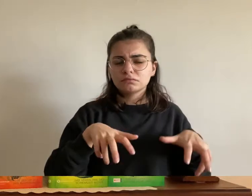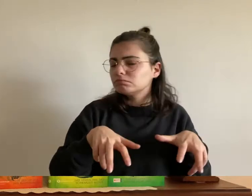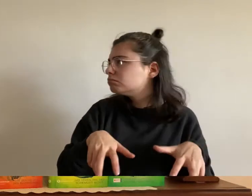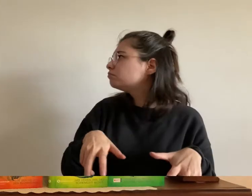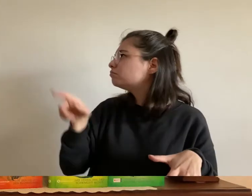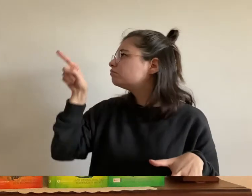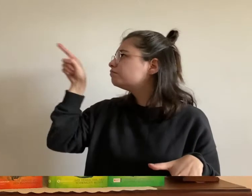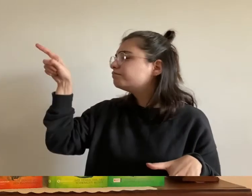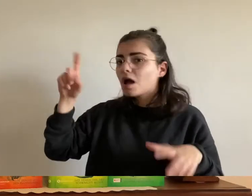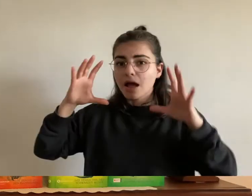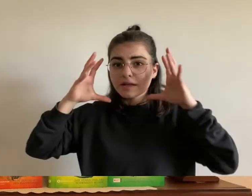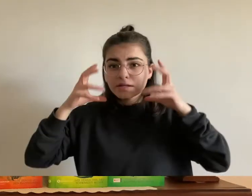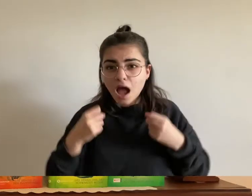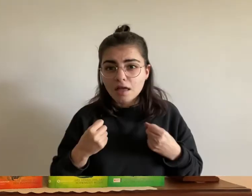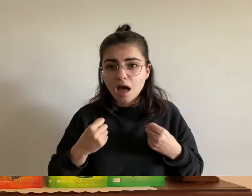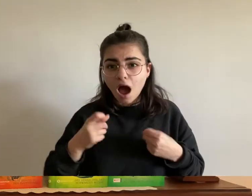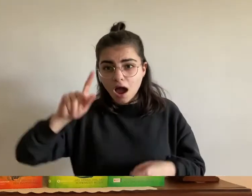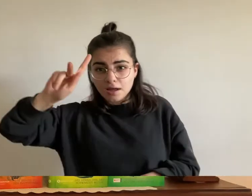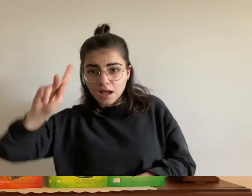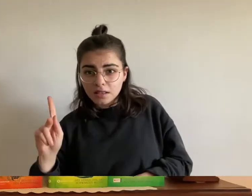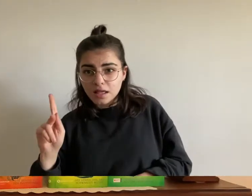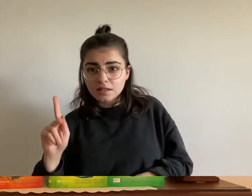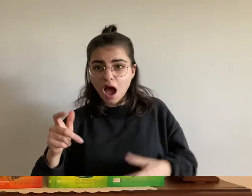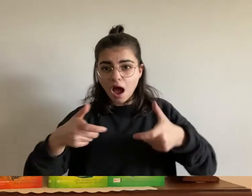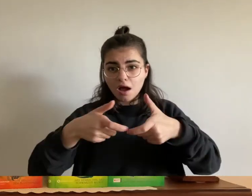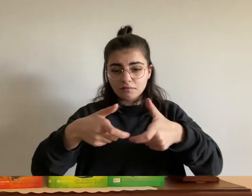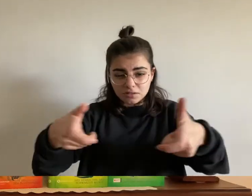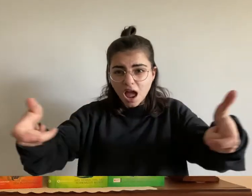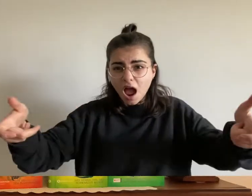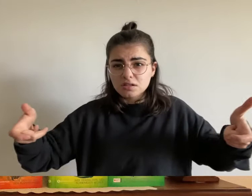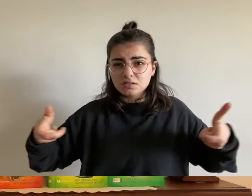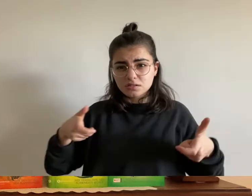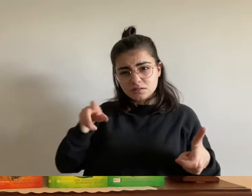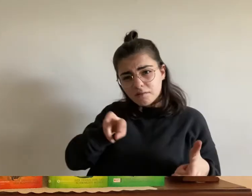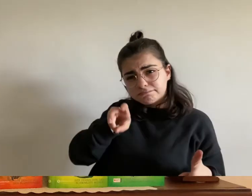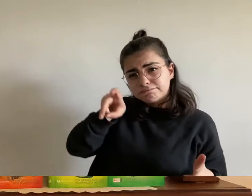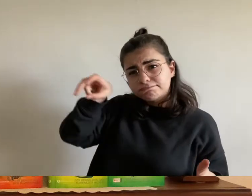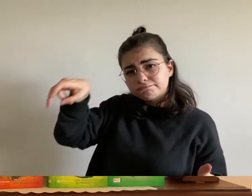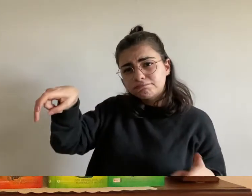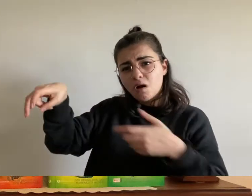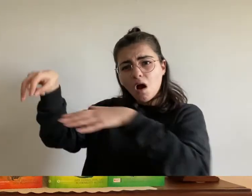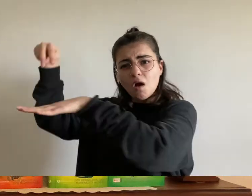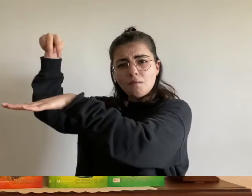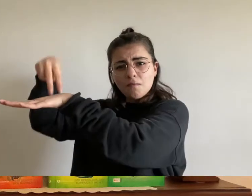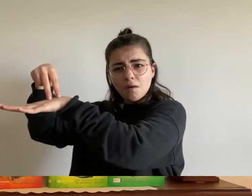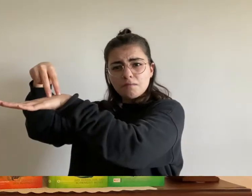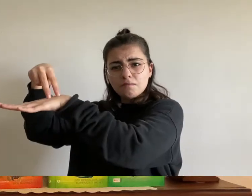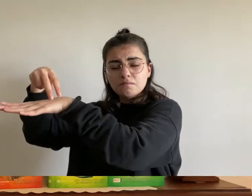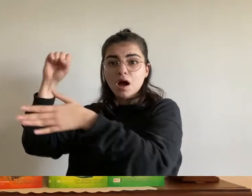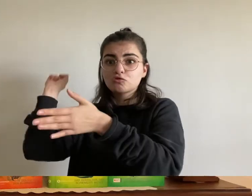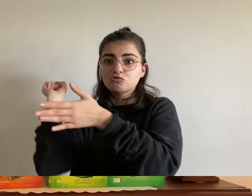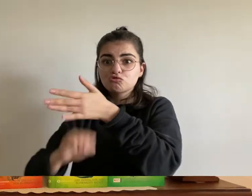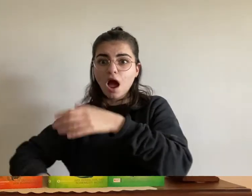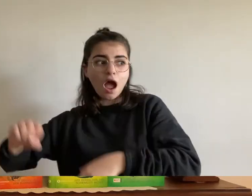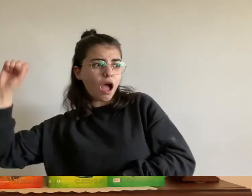nest heraus geklettert und stand jetzt auf der felsplatte du dämliches mistvieh wollte kathlena und schleuderte ebenfalls